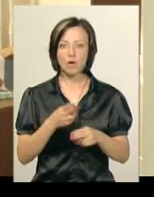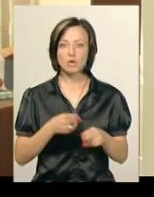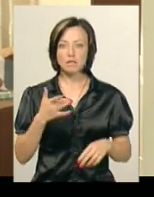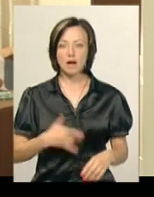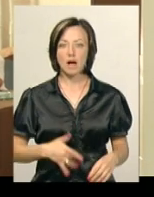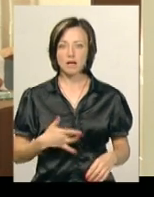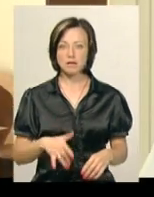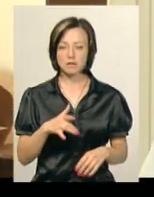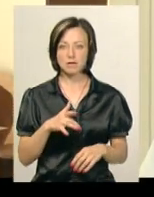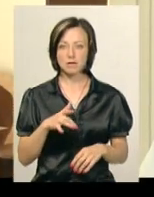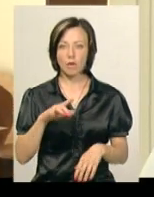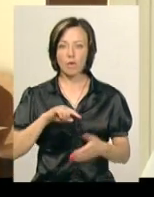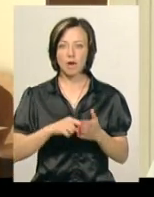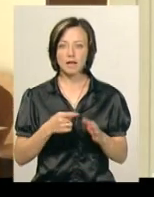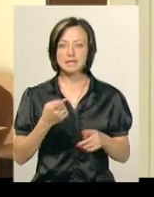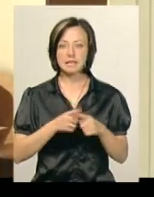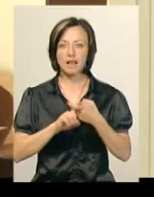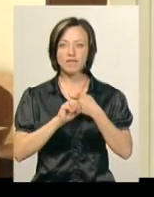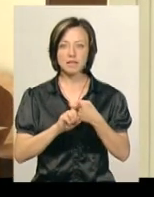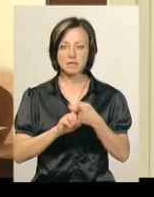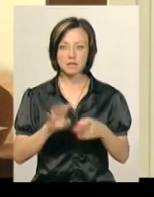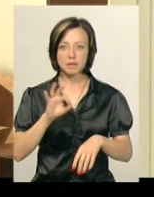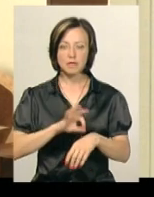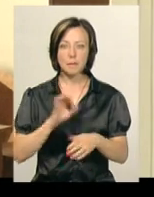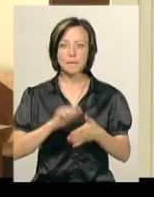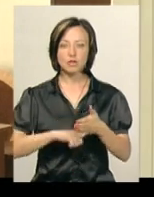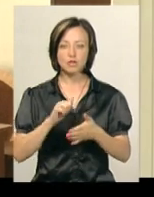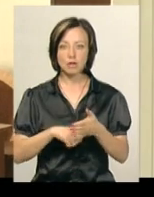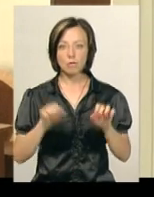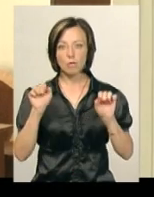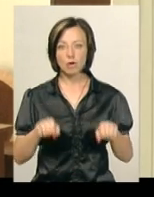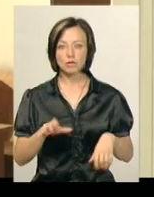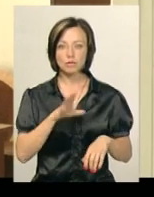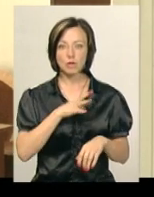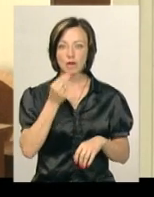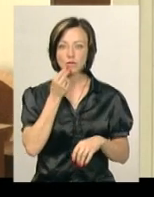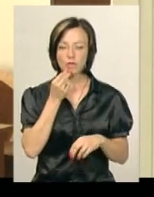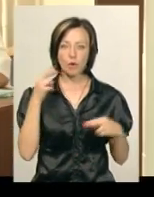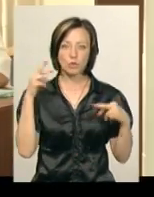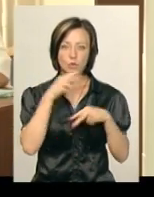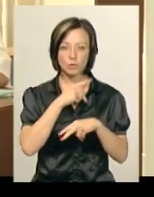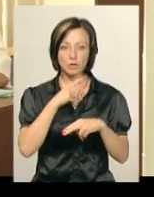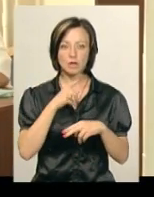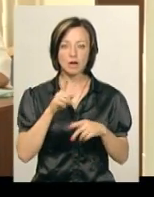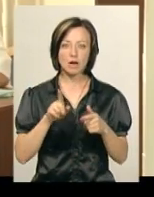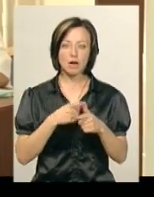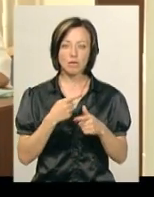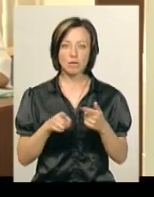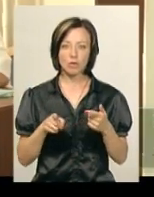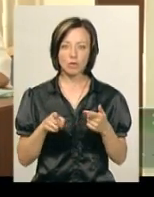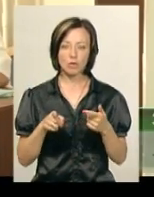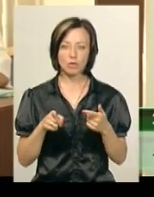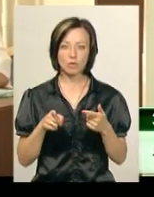інфекційний діагноз. Причина гострого гастроентероколіту – це може бути харчове отруєння, отруєння